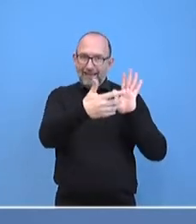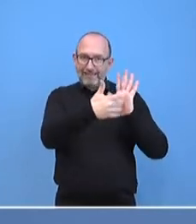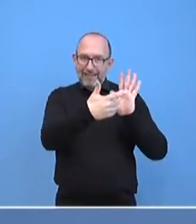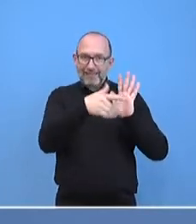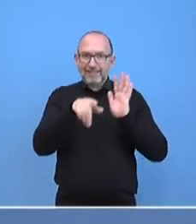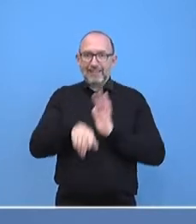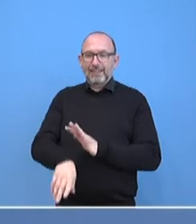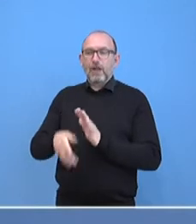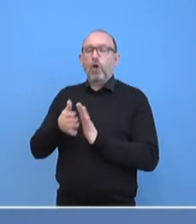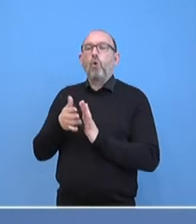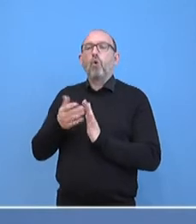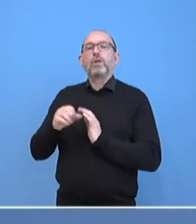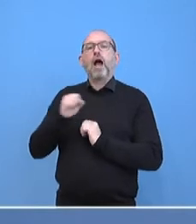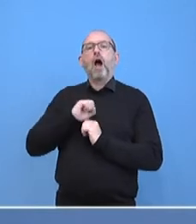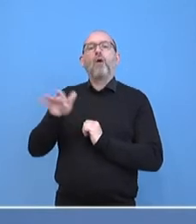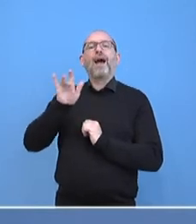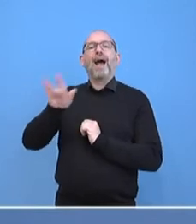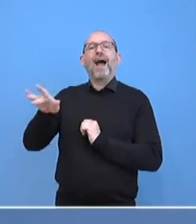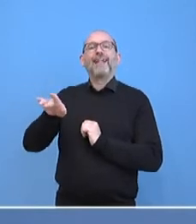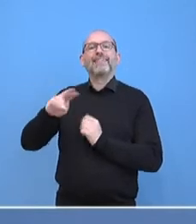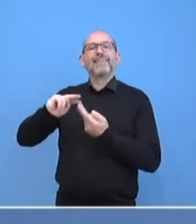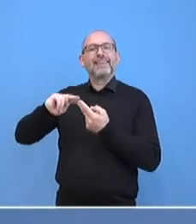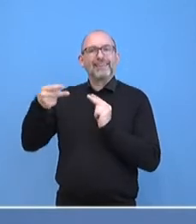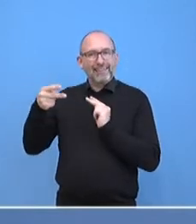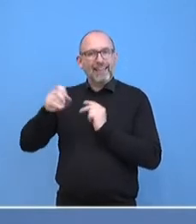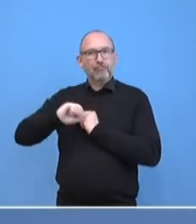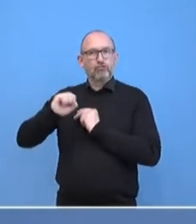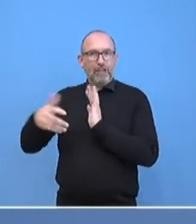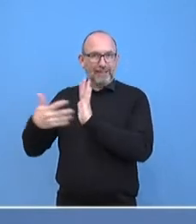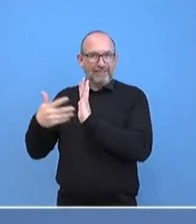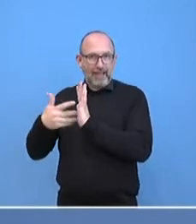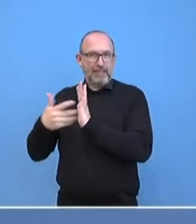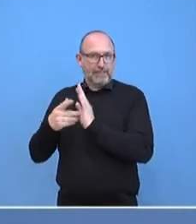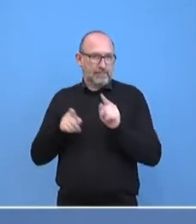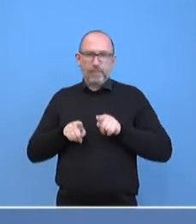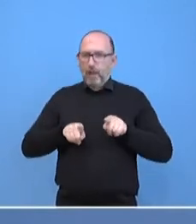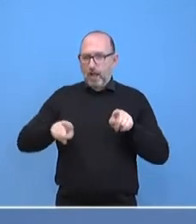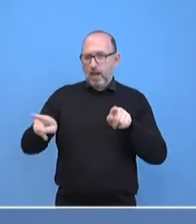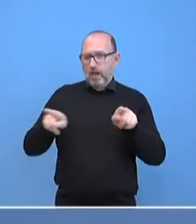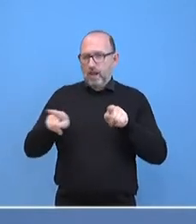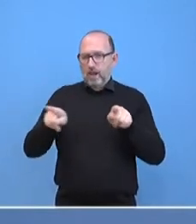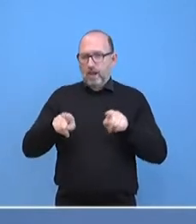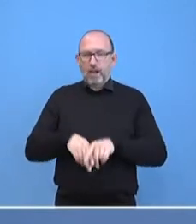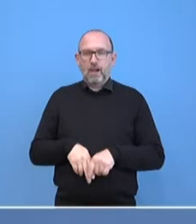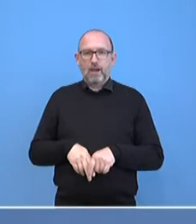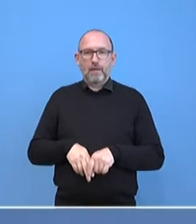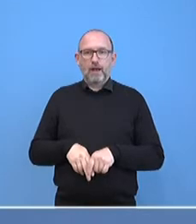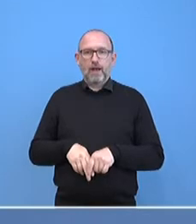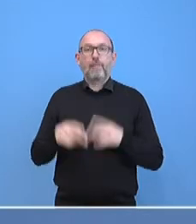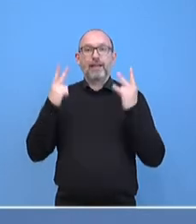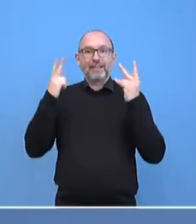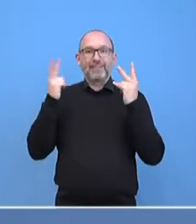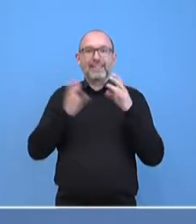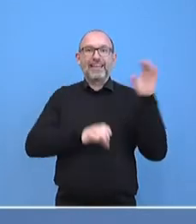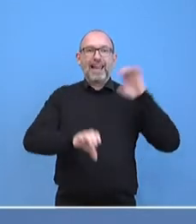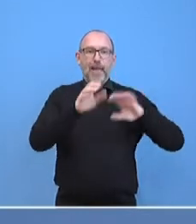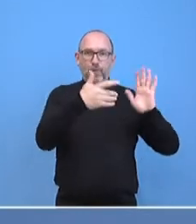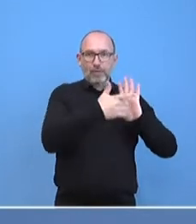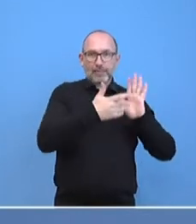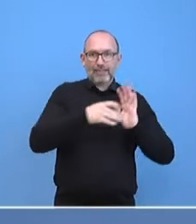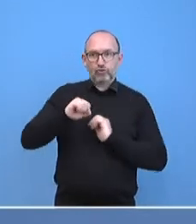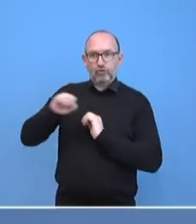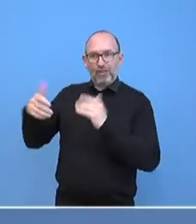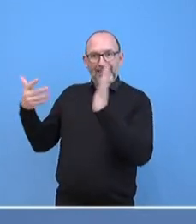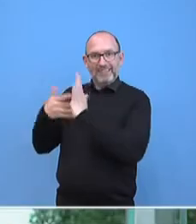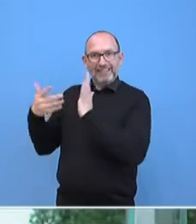von Antigen-Schnelltests gehen. Wobei man ganz, ganz wichtig sagen muss, dass Labortests und Schnelltests